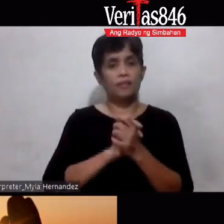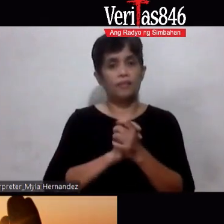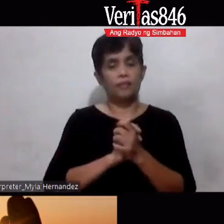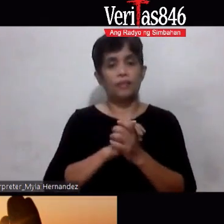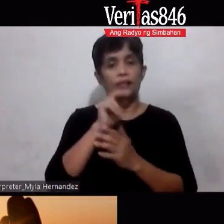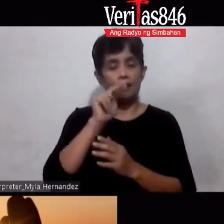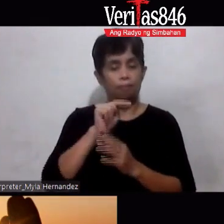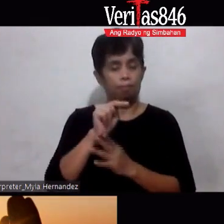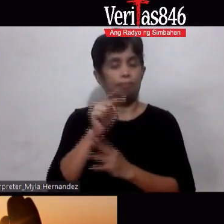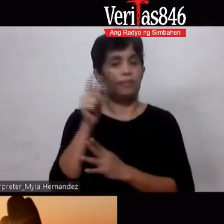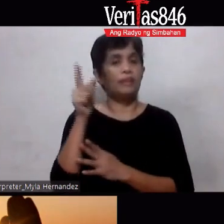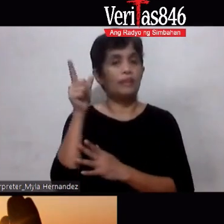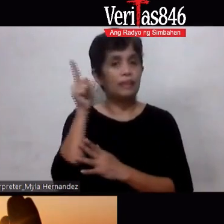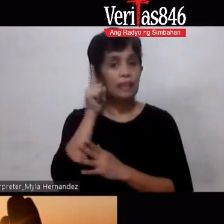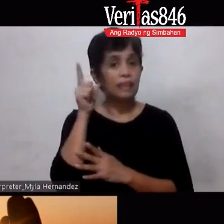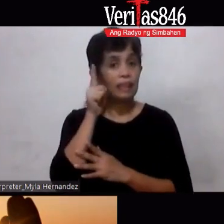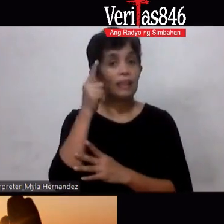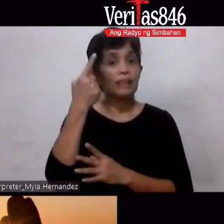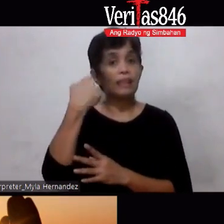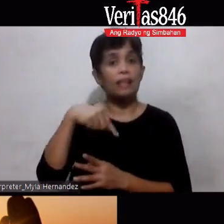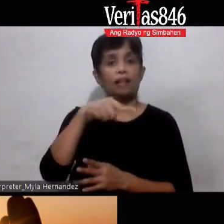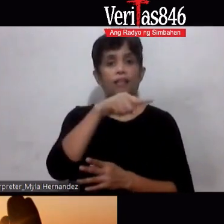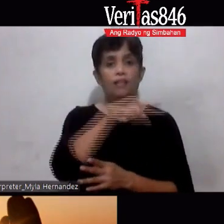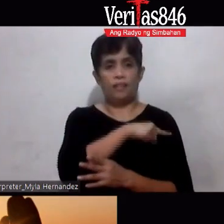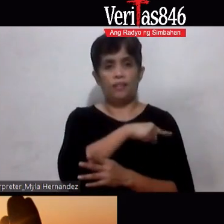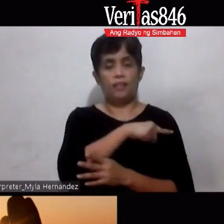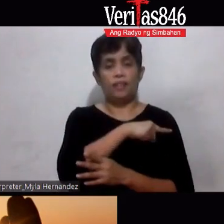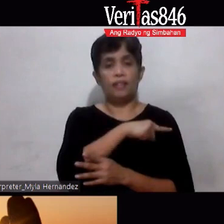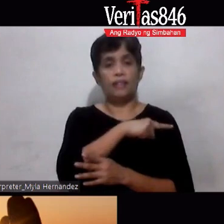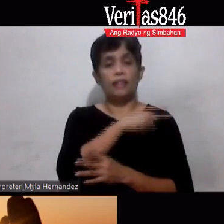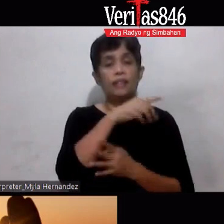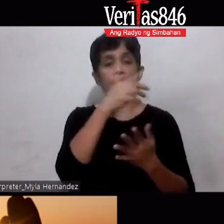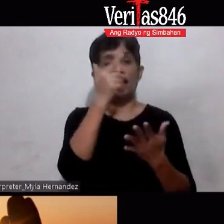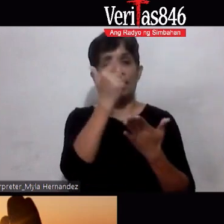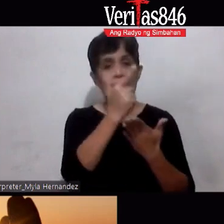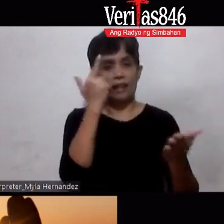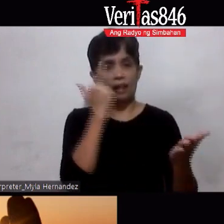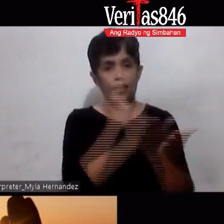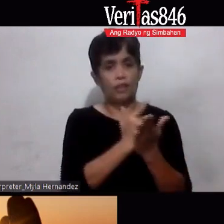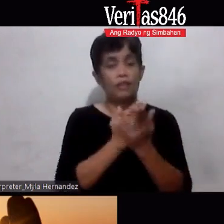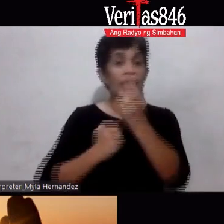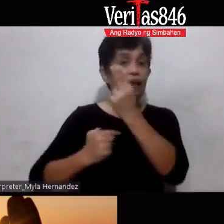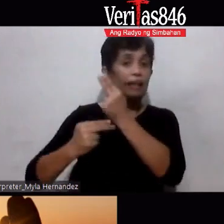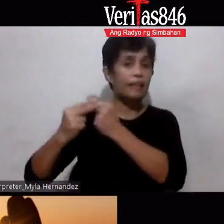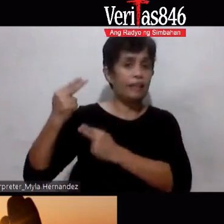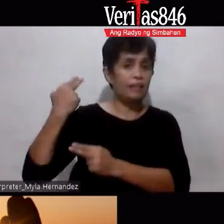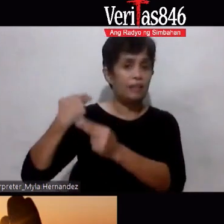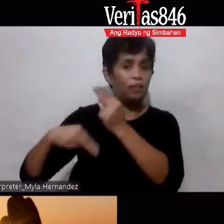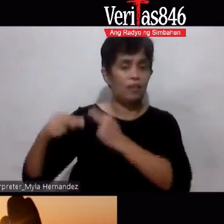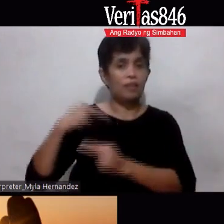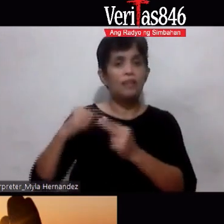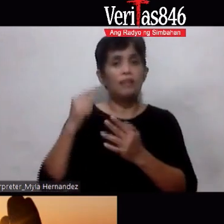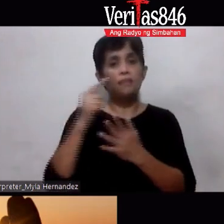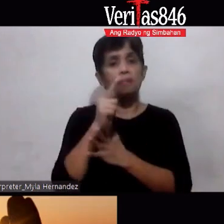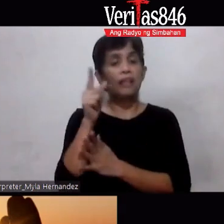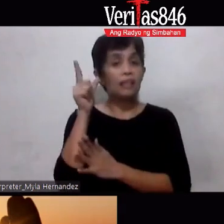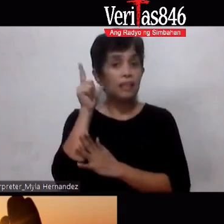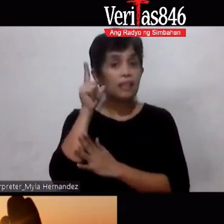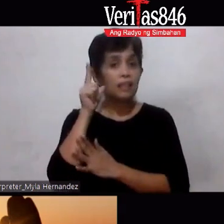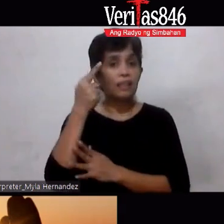Makinig tayo Makinig tayo Sa aral Ng kasaysayan Okay At makinig tayo Sa mga